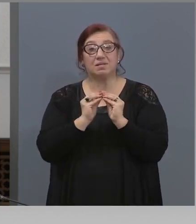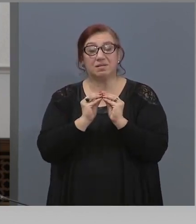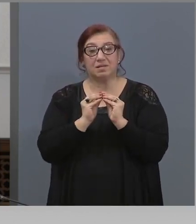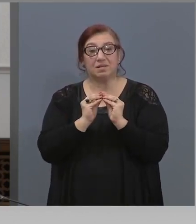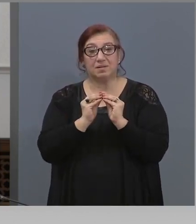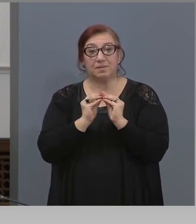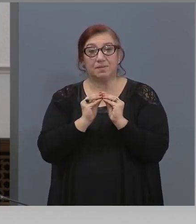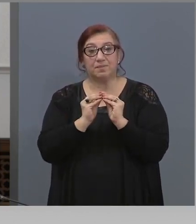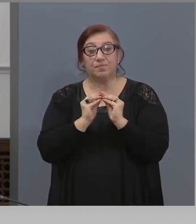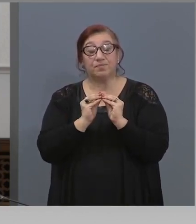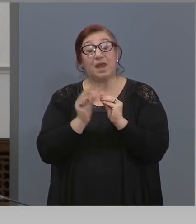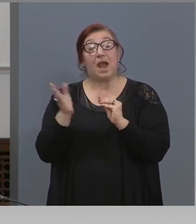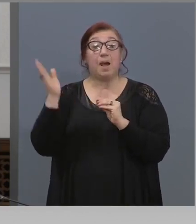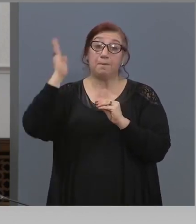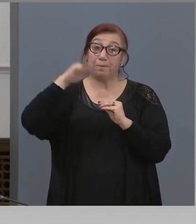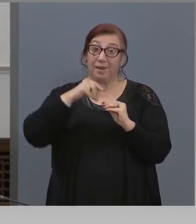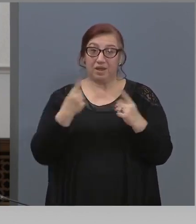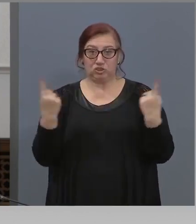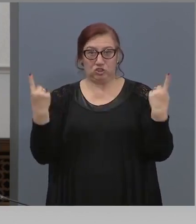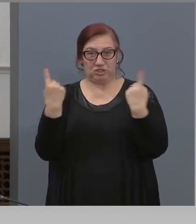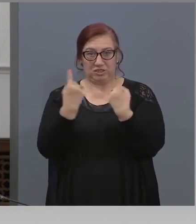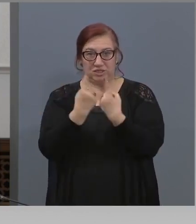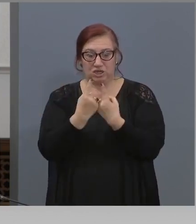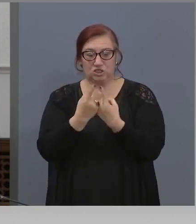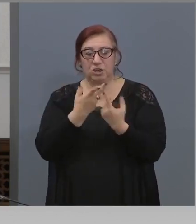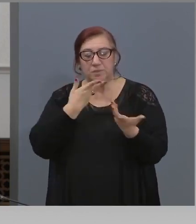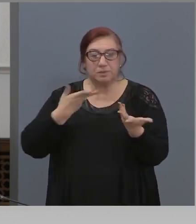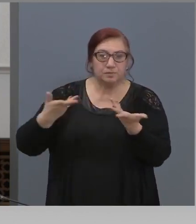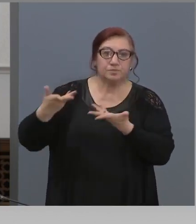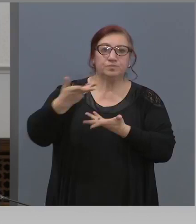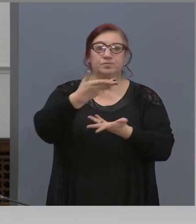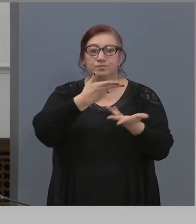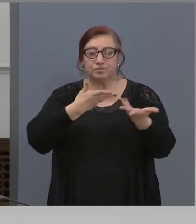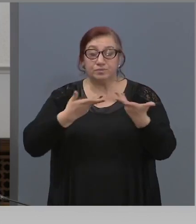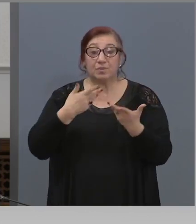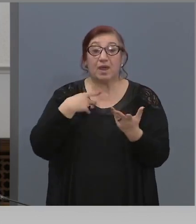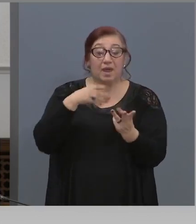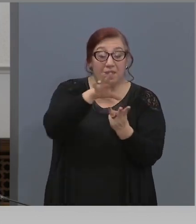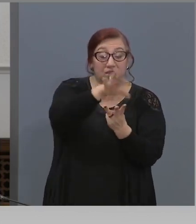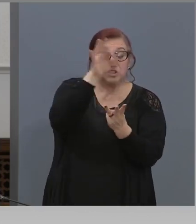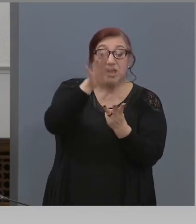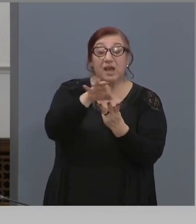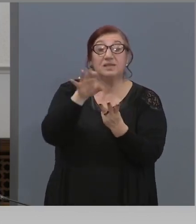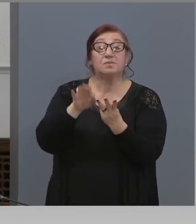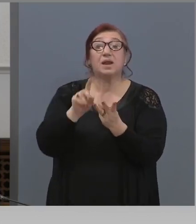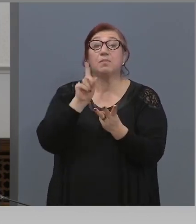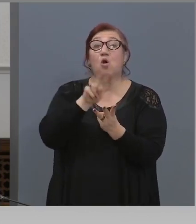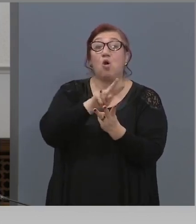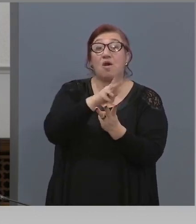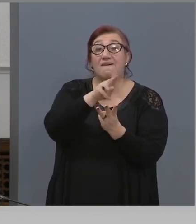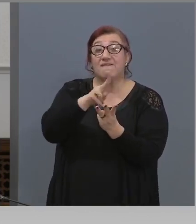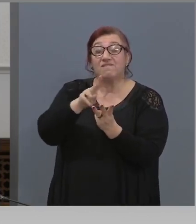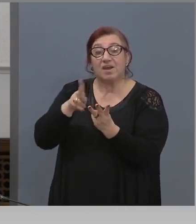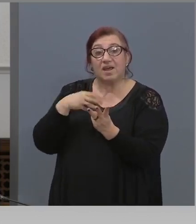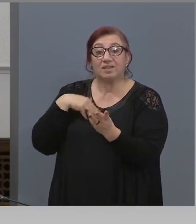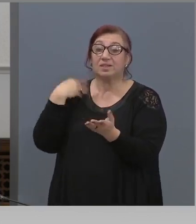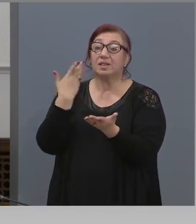да водиме пак този разговор, кой от трите варианта ще предложиме на хората за